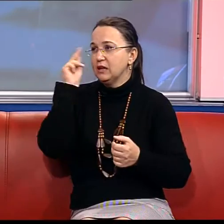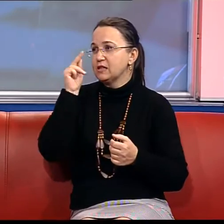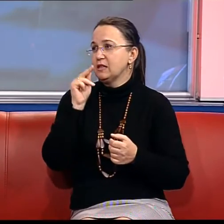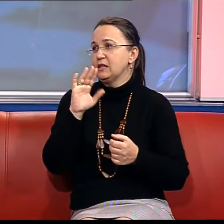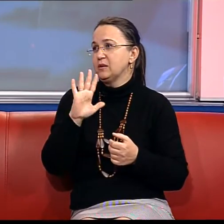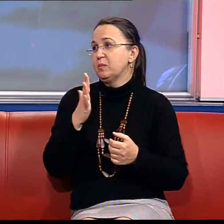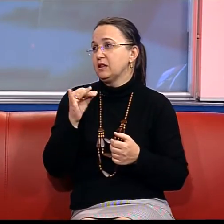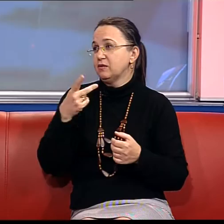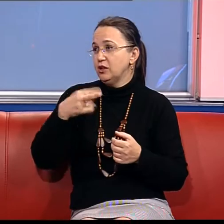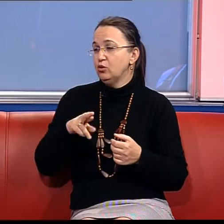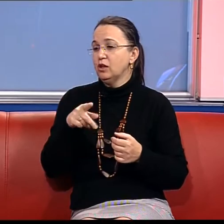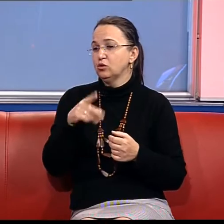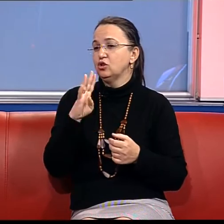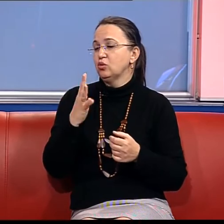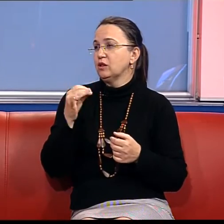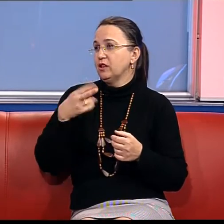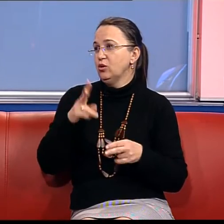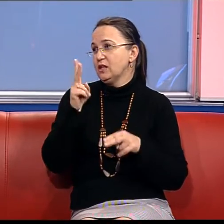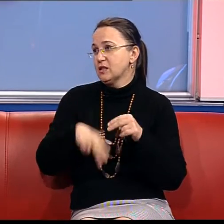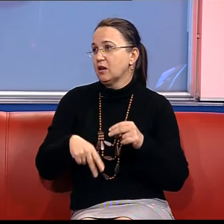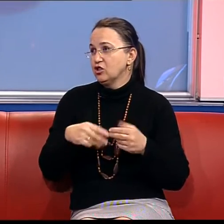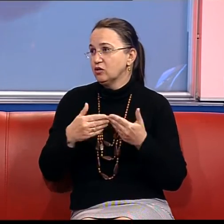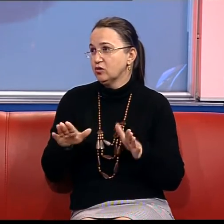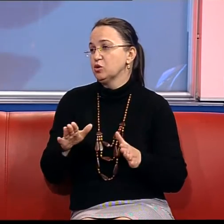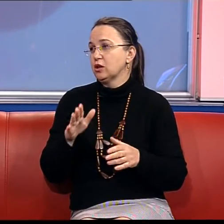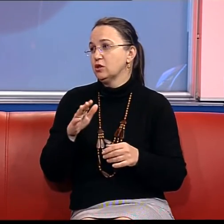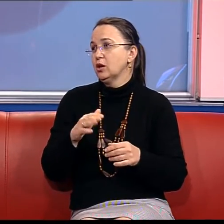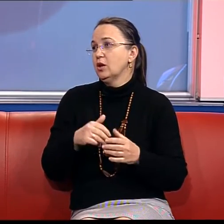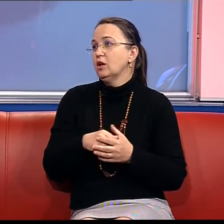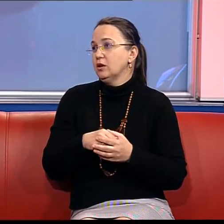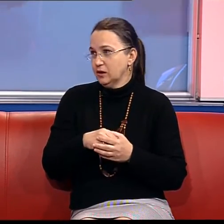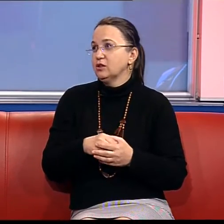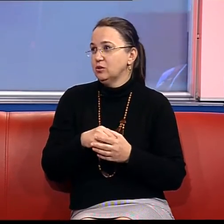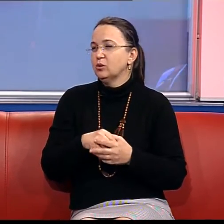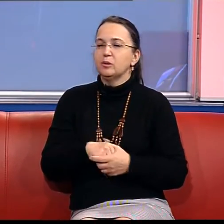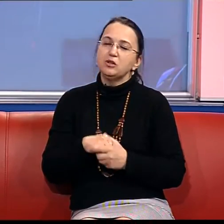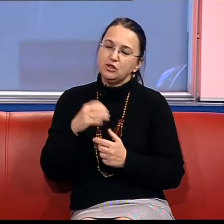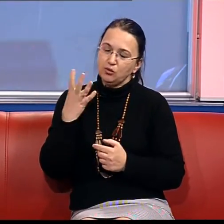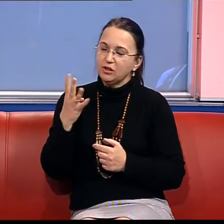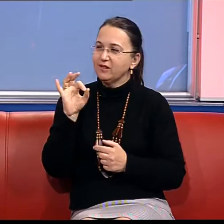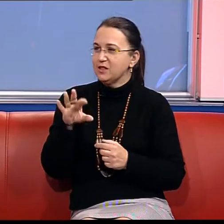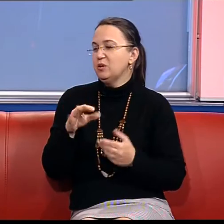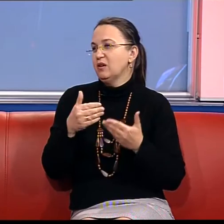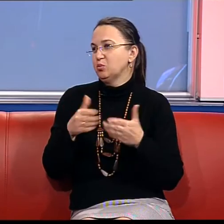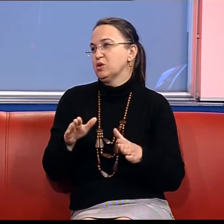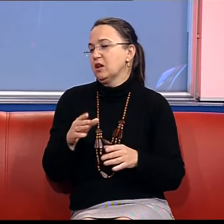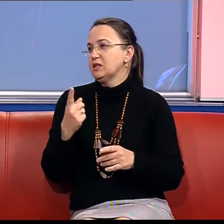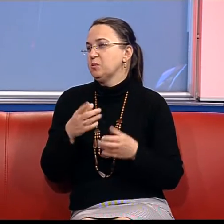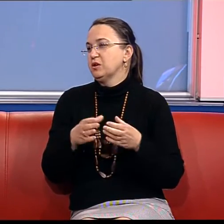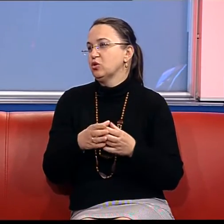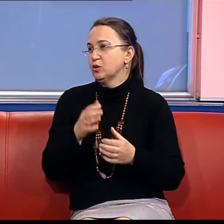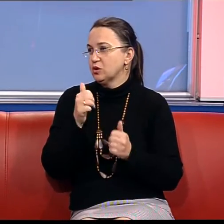приступили Они к занятиям 5 июля І вот 4 июля вони заканчивають 4 жовтня? Да Ой, 4 октября